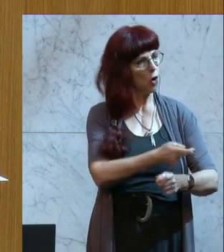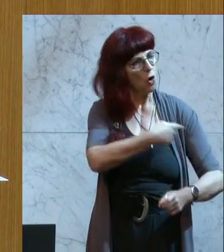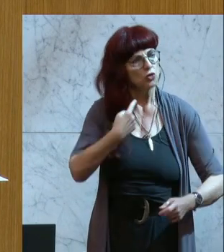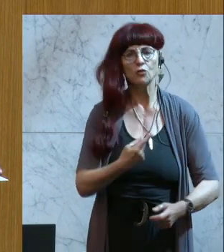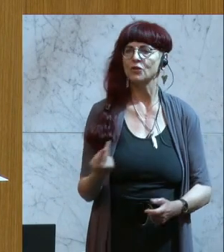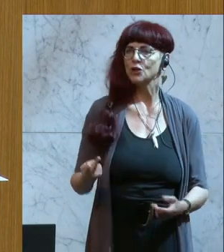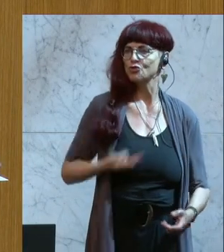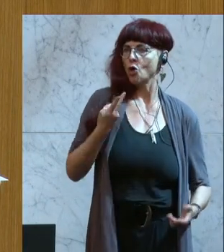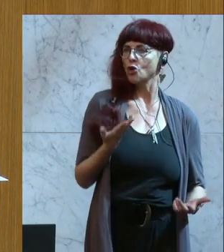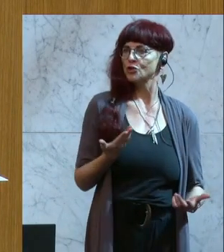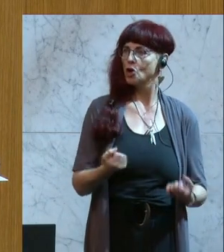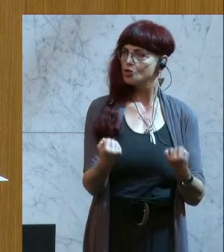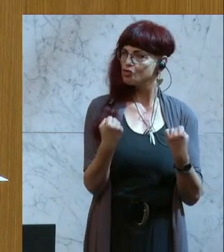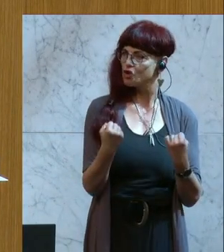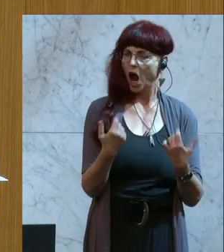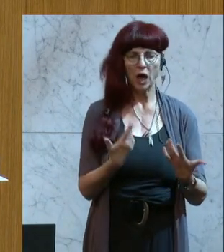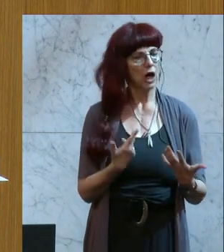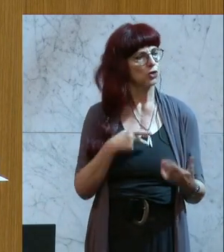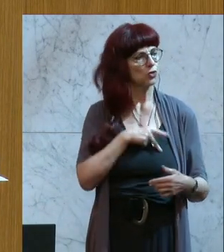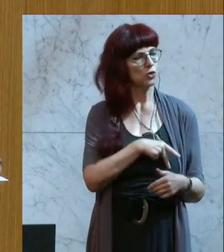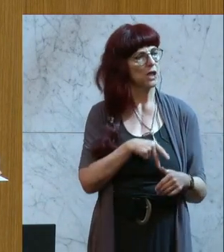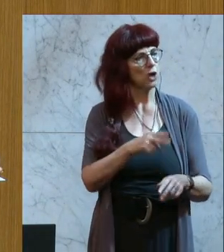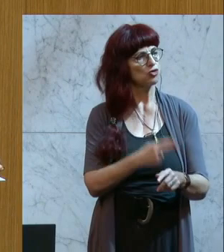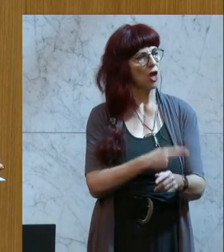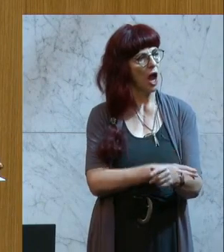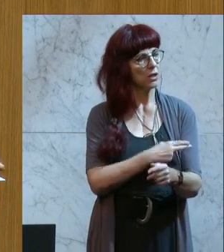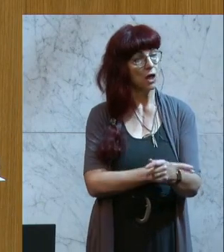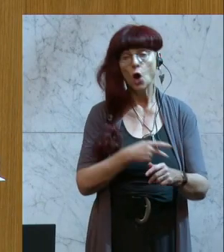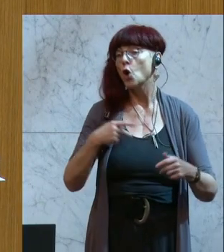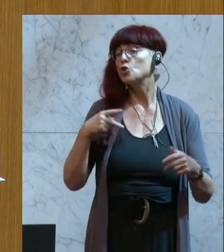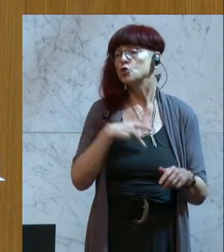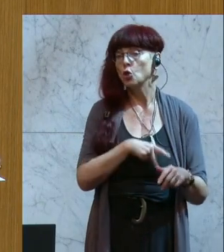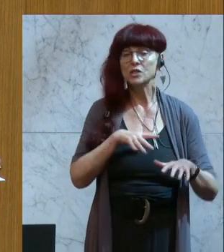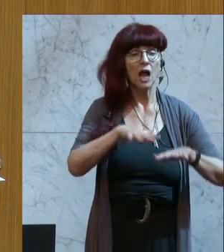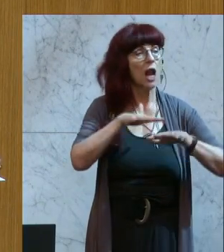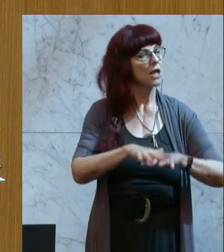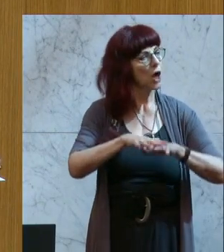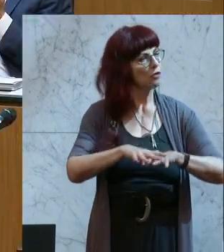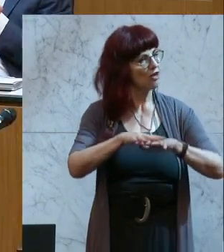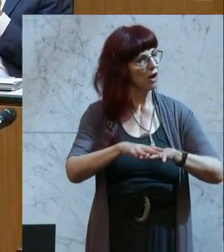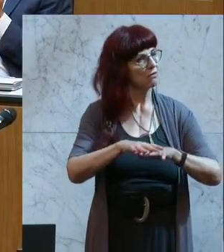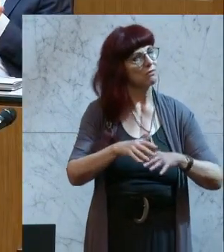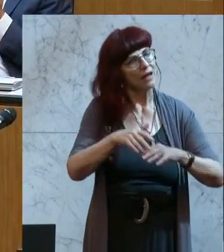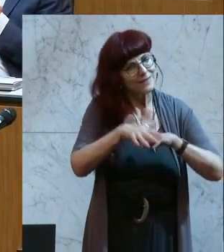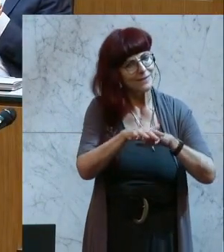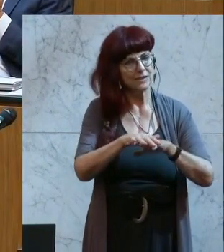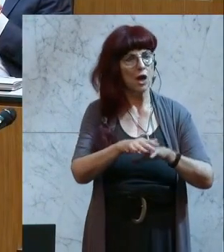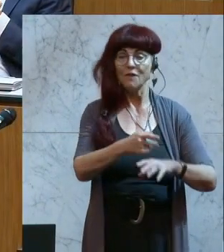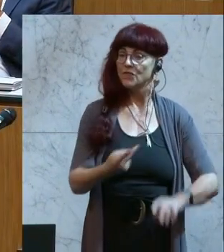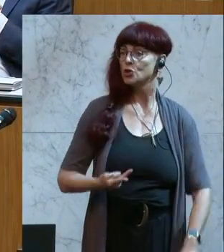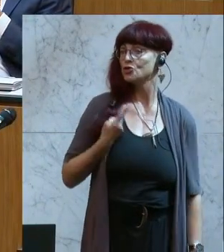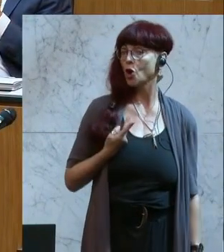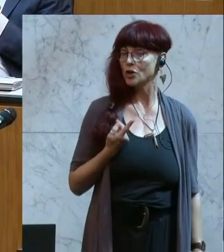einen starken Sozialstaat haben, der ein soziales Auffang netzert. Wir sind stolz darauf, dass man mit einem